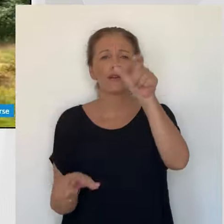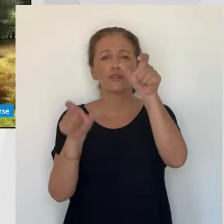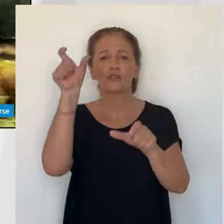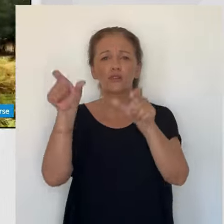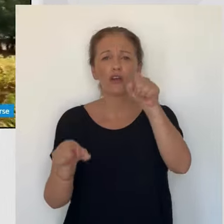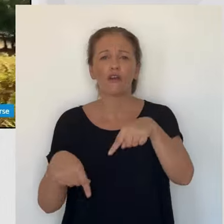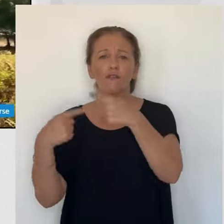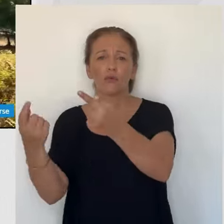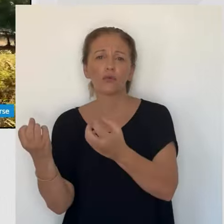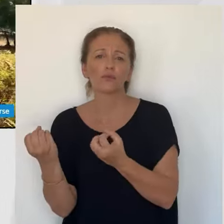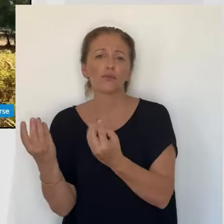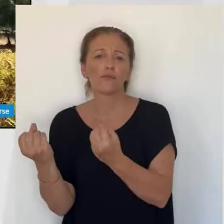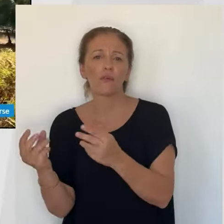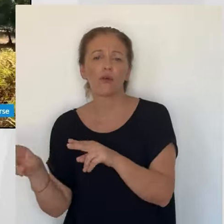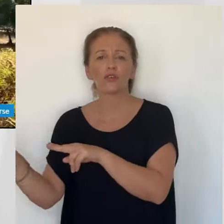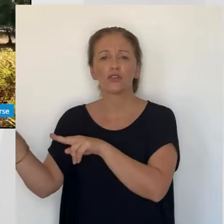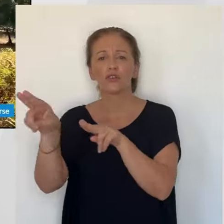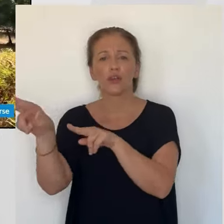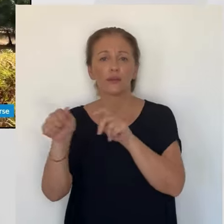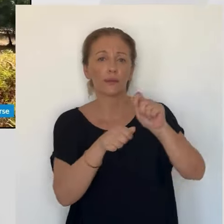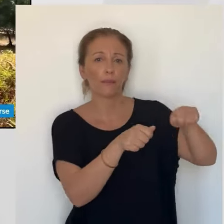trouvait à l'intérieur du véhicule.